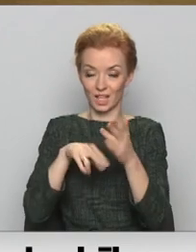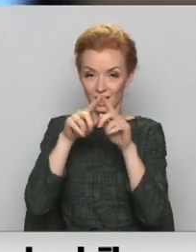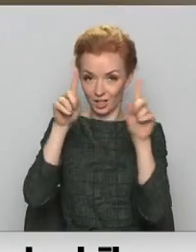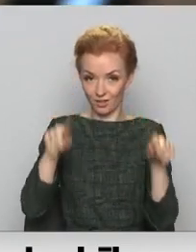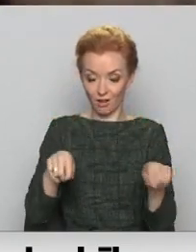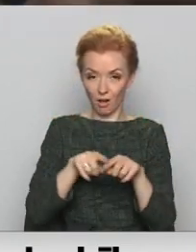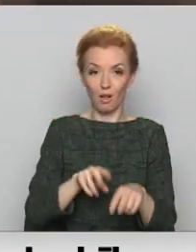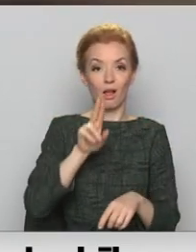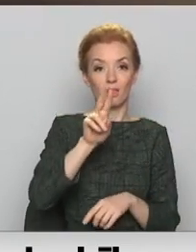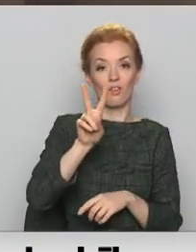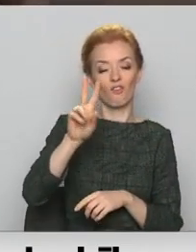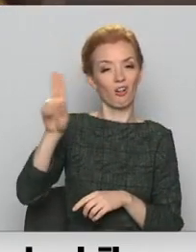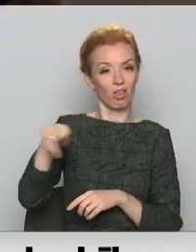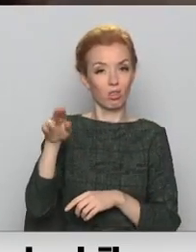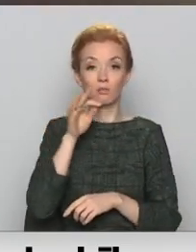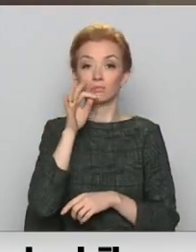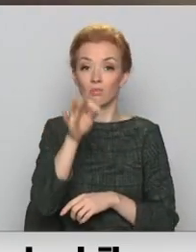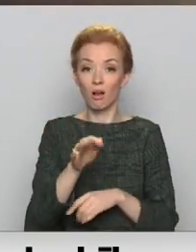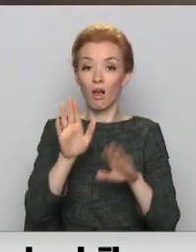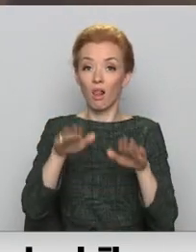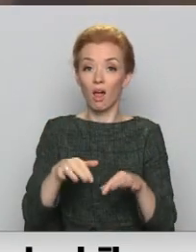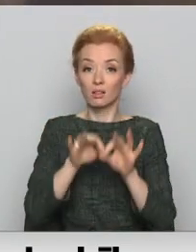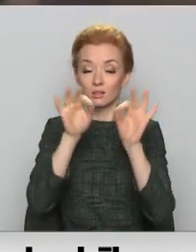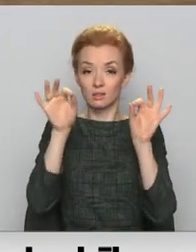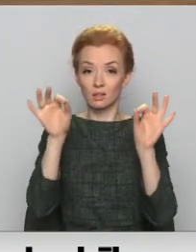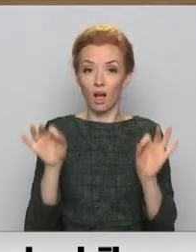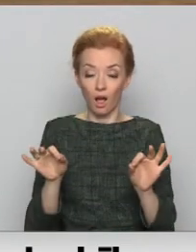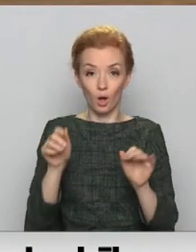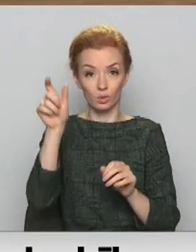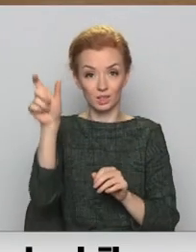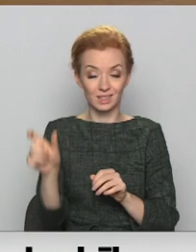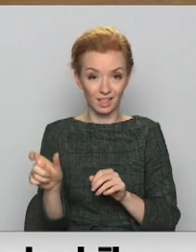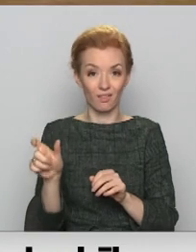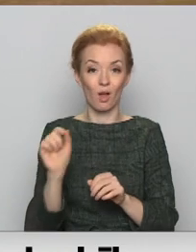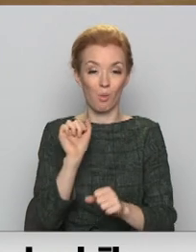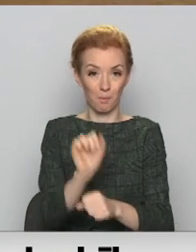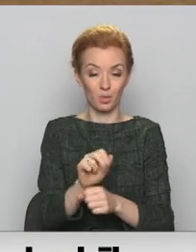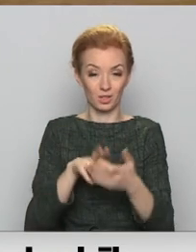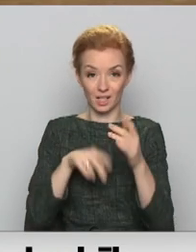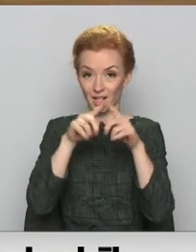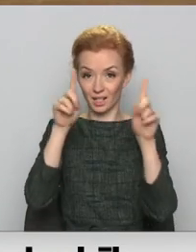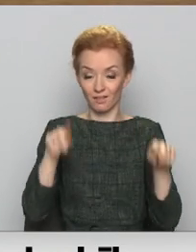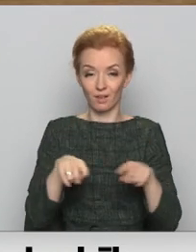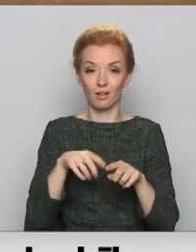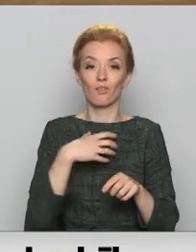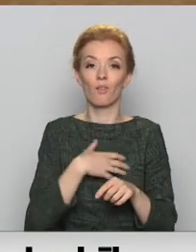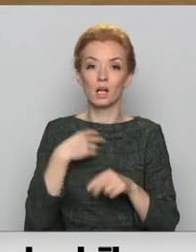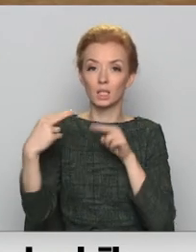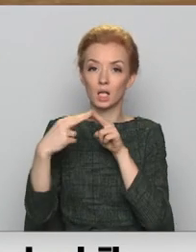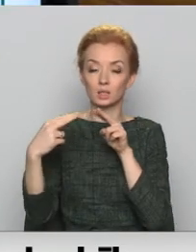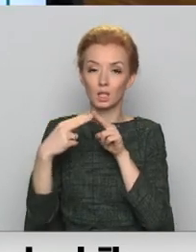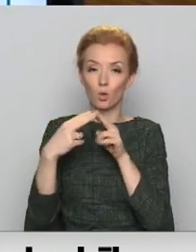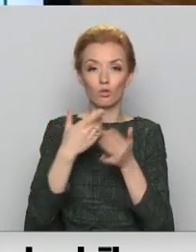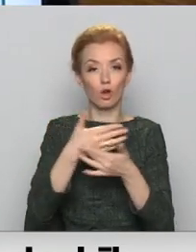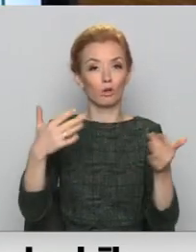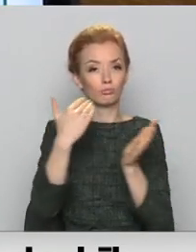veselības dienas tā ar ETV norāda, lai sāktu vakcinātu personu certifikātu apturēšanu, bija jāsaskaņot dažādi normatīvi